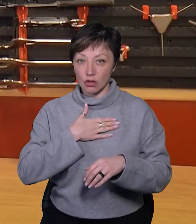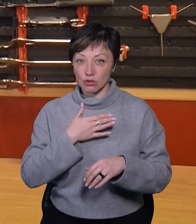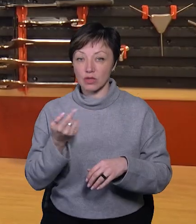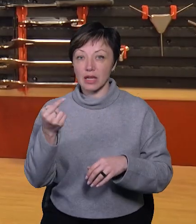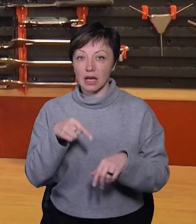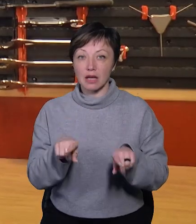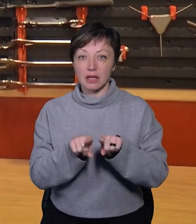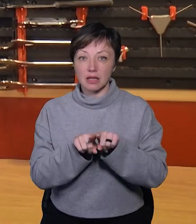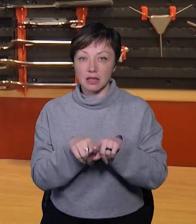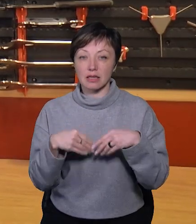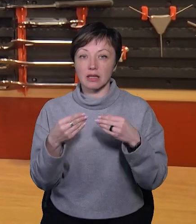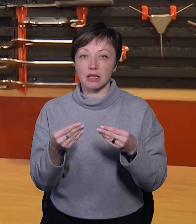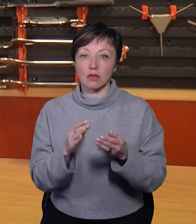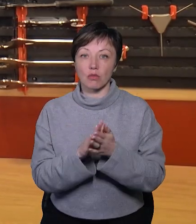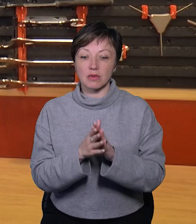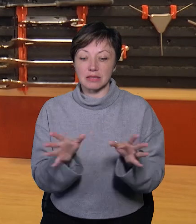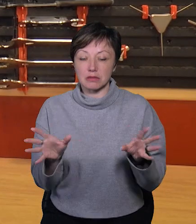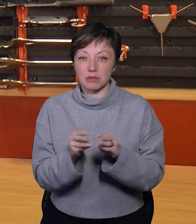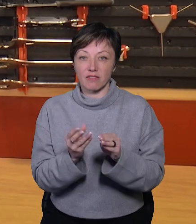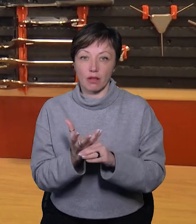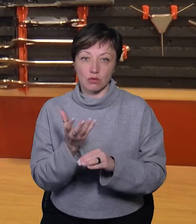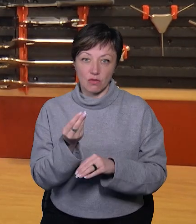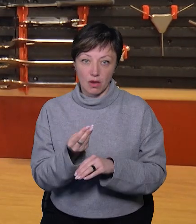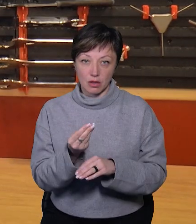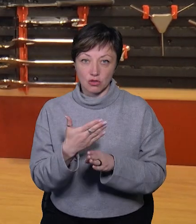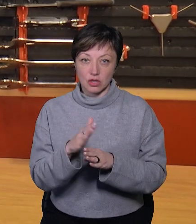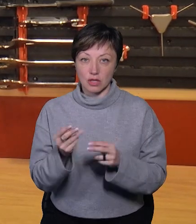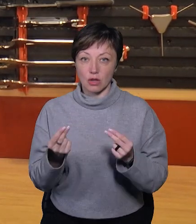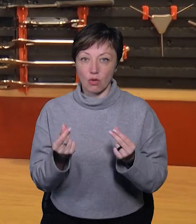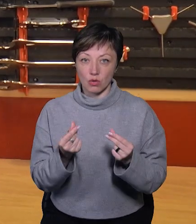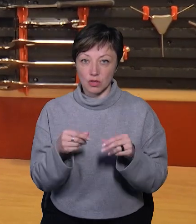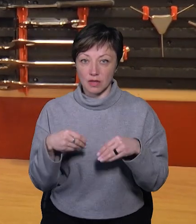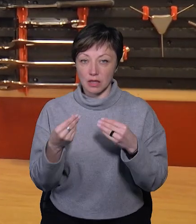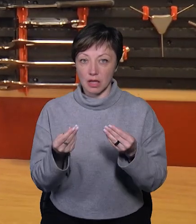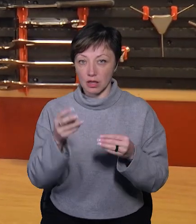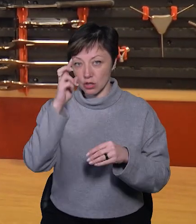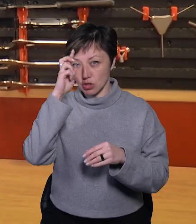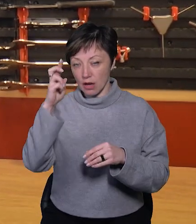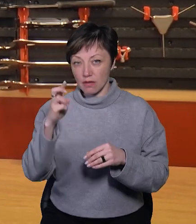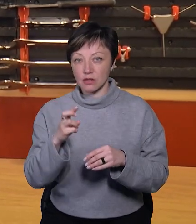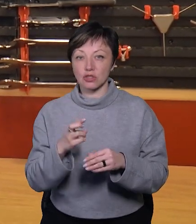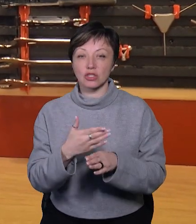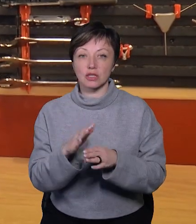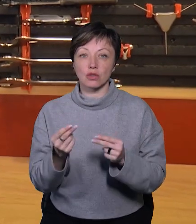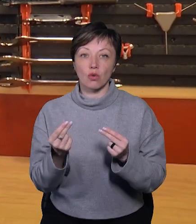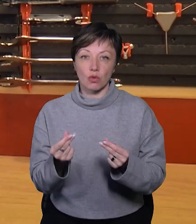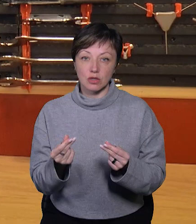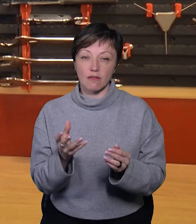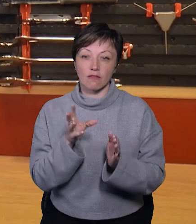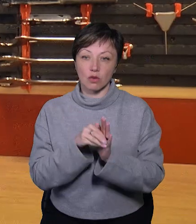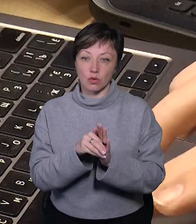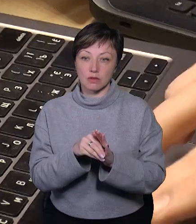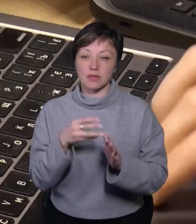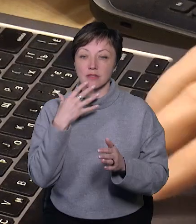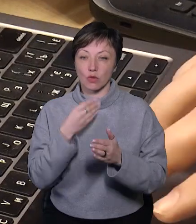він надається на умовах співфінансування. Тобто частину коштів надає держава, частину коштів ми вносимо